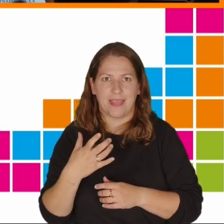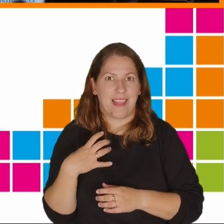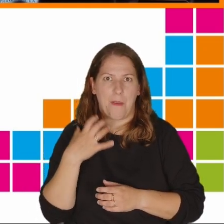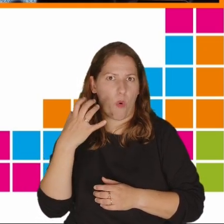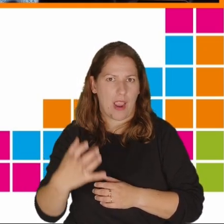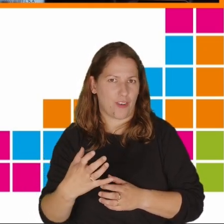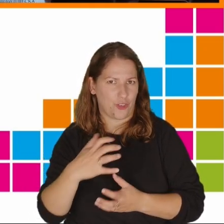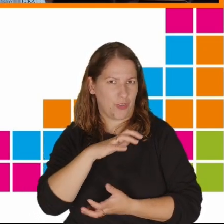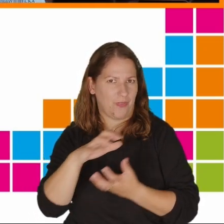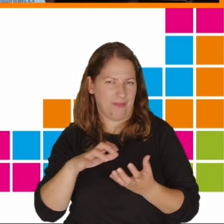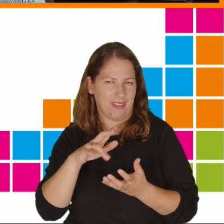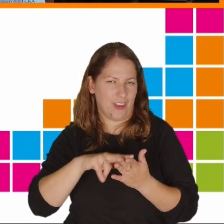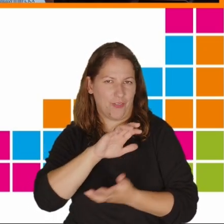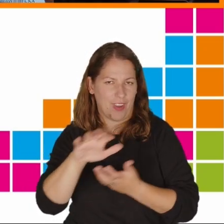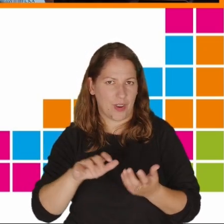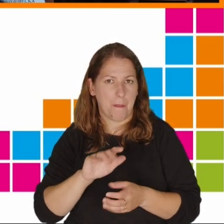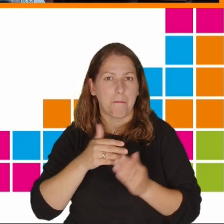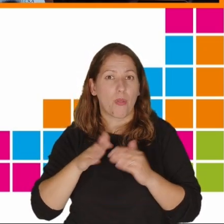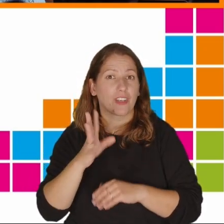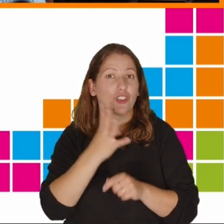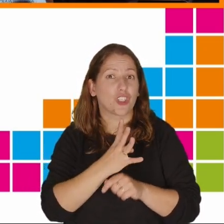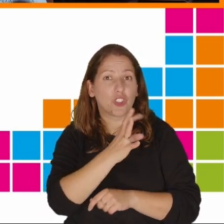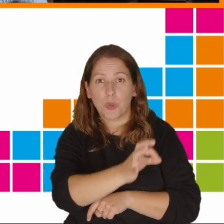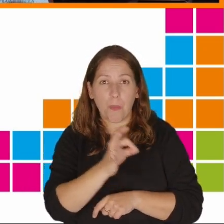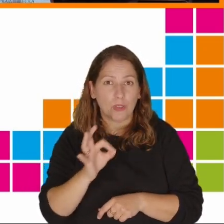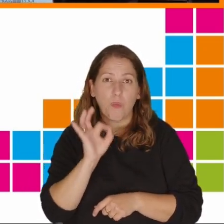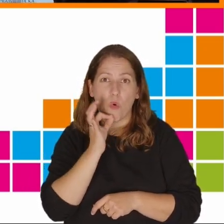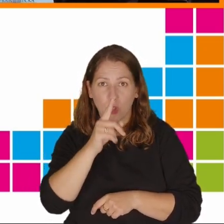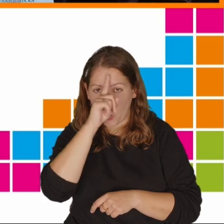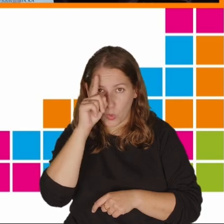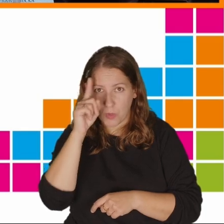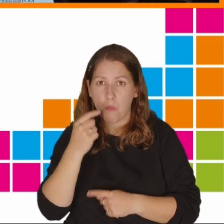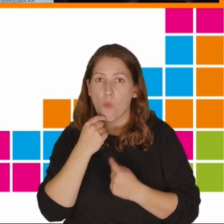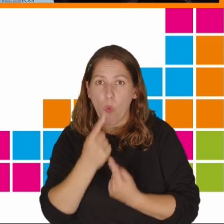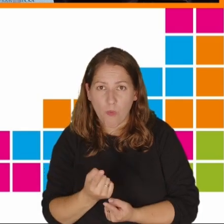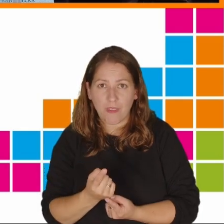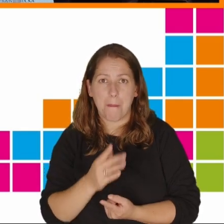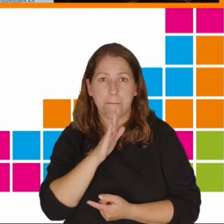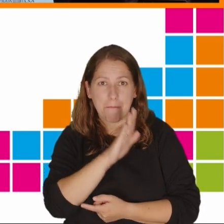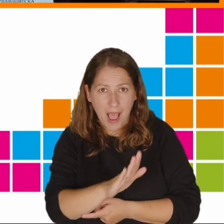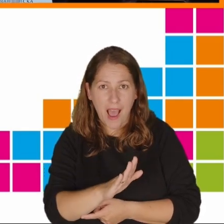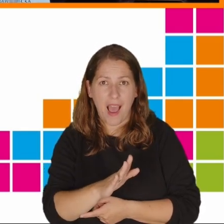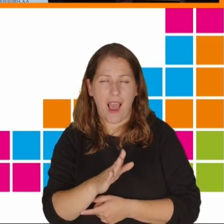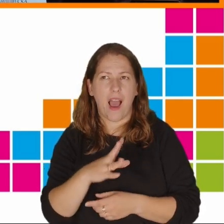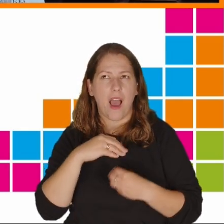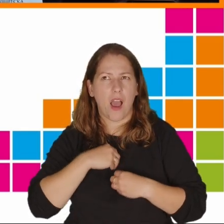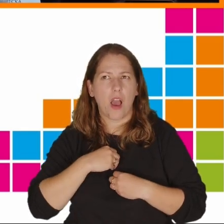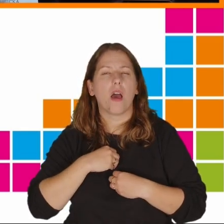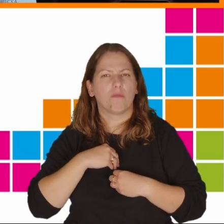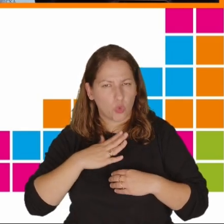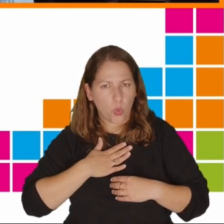krajów na świecie i ponad 40% młodych ludzi mówi, że ma objawy